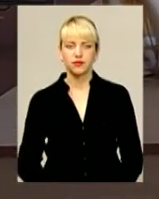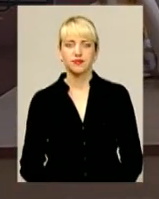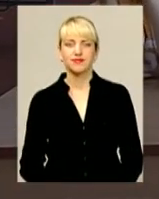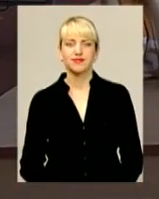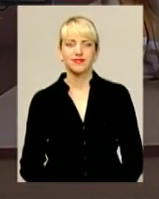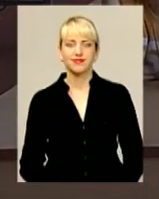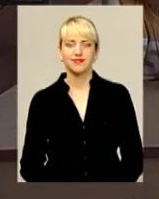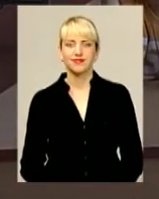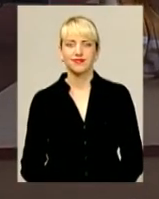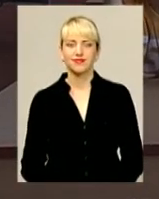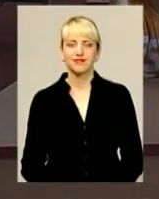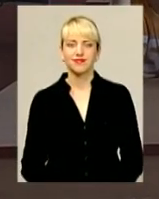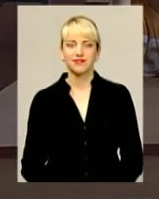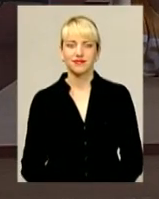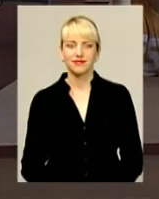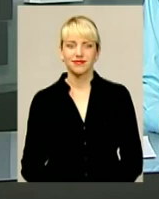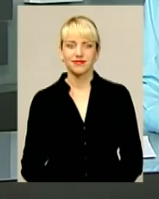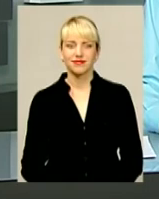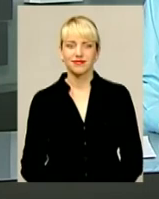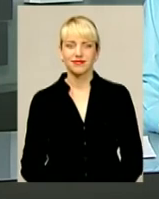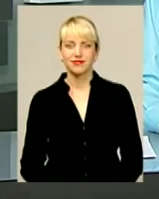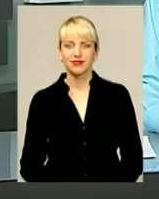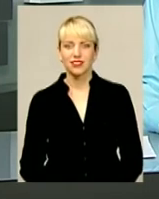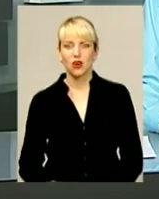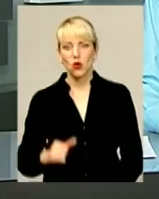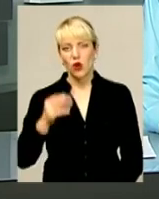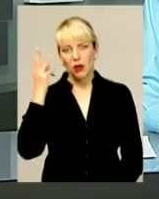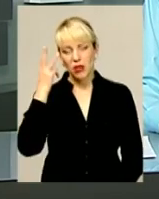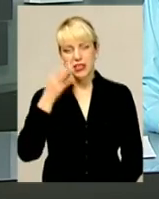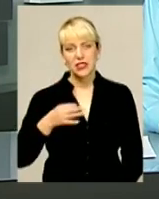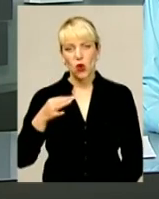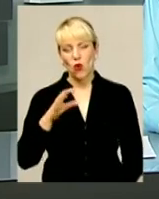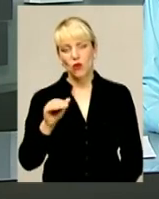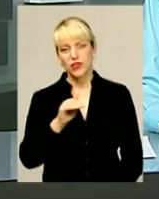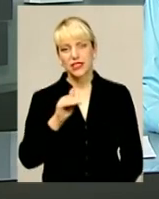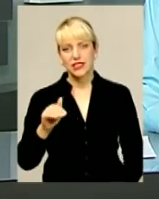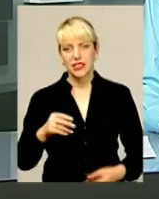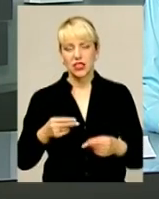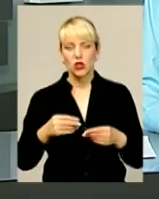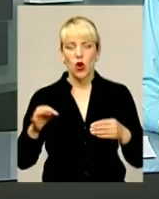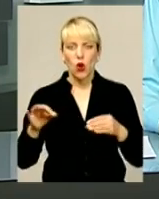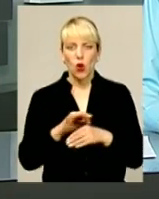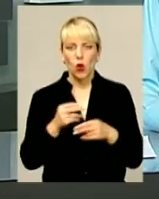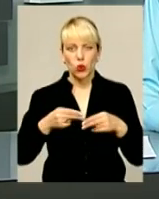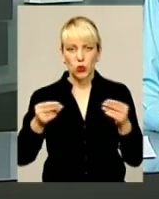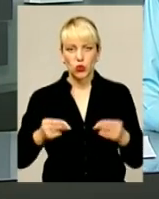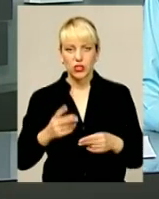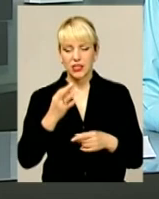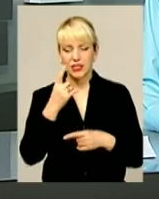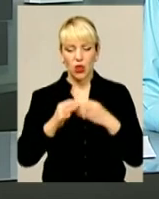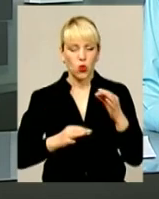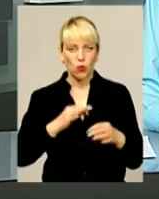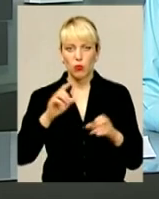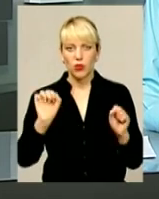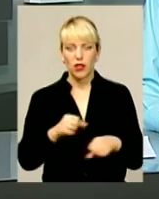Максим Захарченко для інформаційного випуску. У Хмельницькій області офіційно одружитися за добу поки що неможливо.